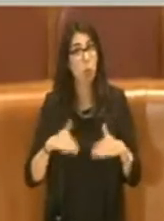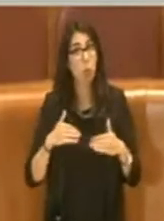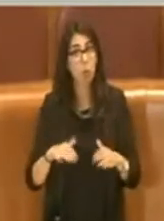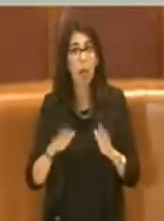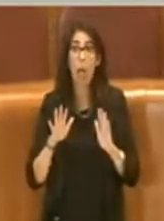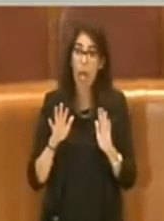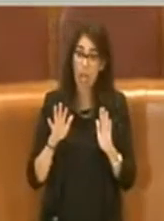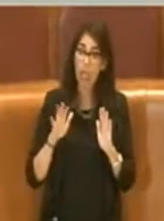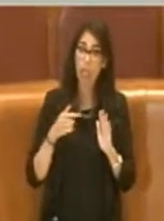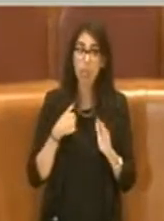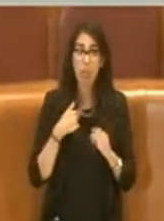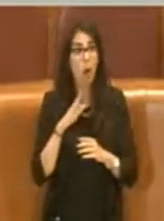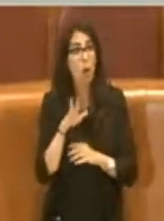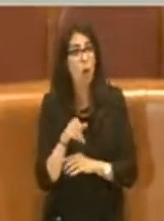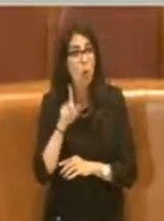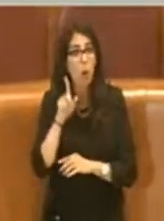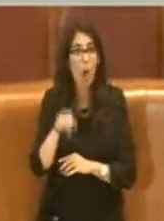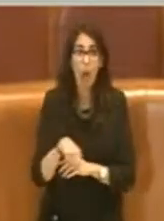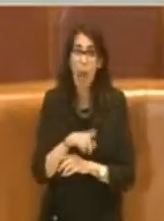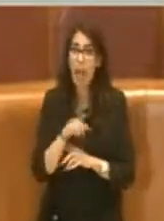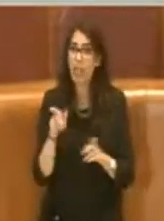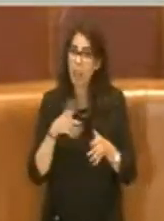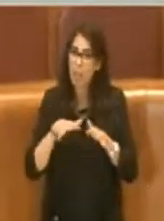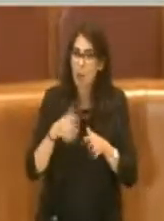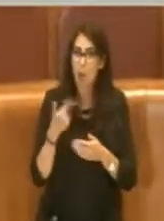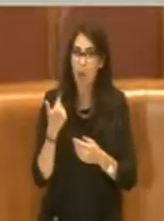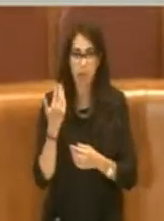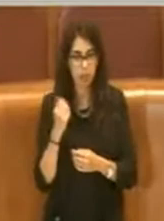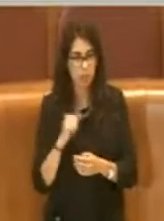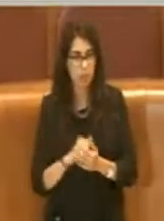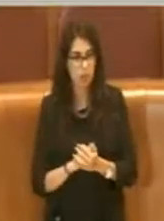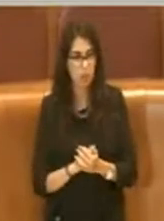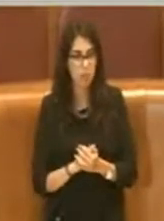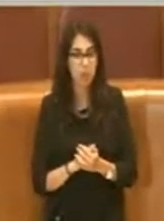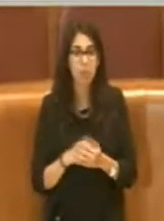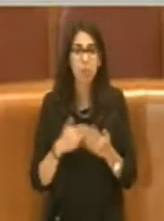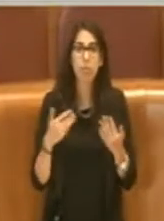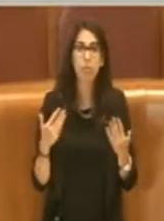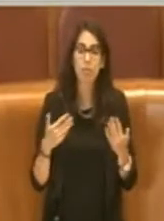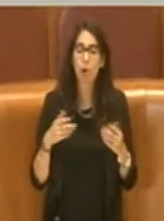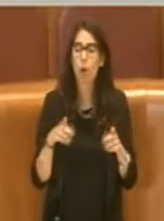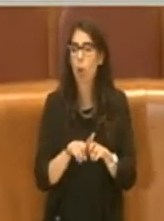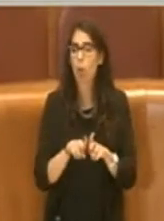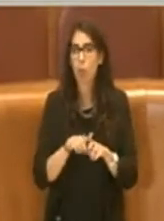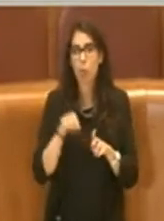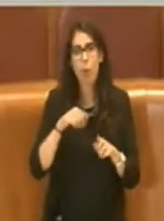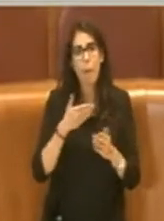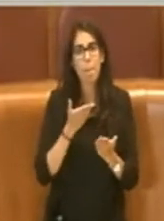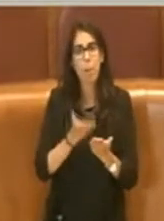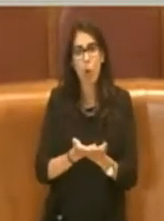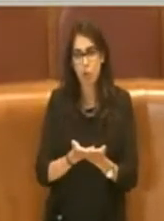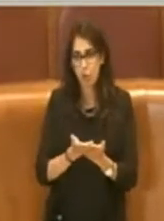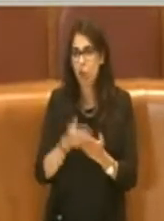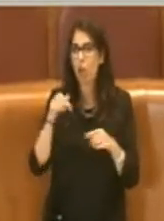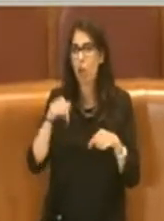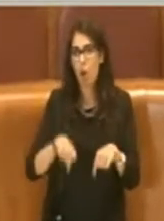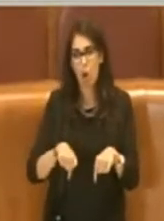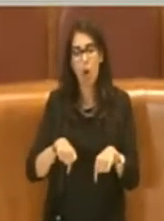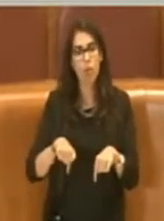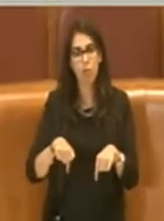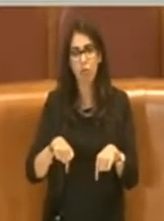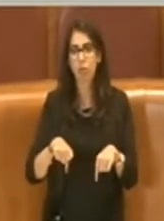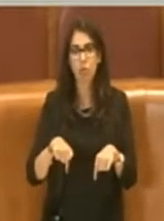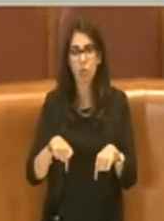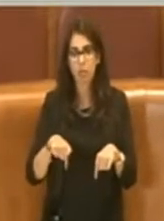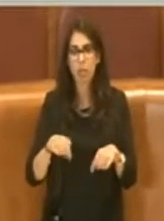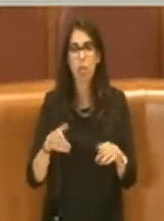rubo anche la mossa se potete permettermi, tuttavia questa mozione oggi riceverà l'astenzione del gruppo